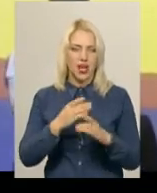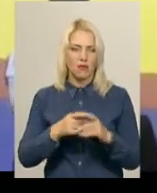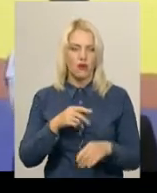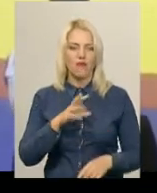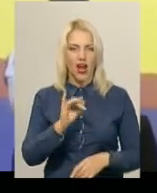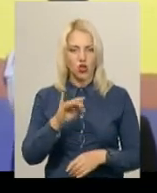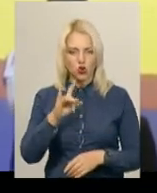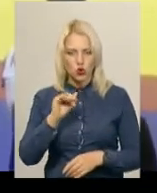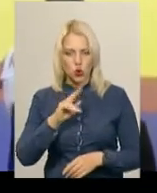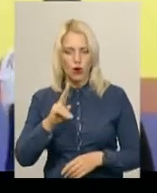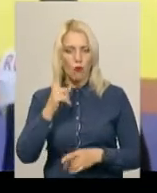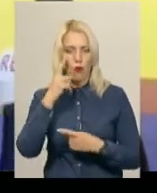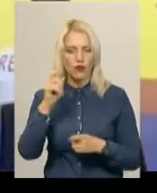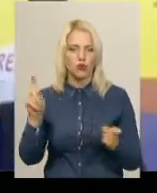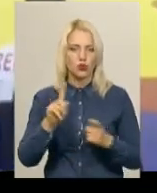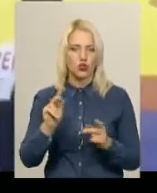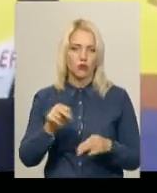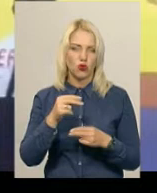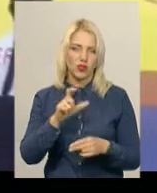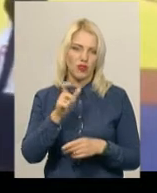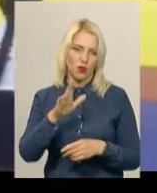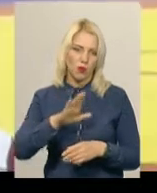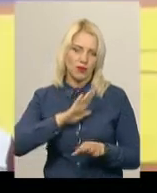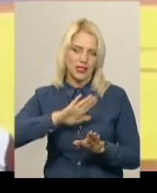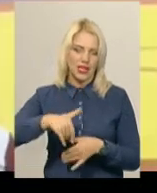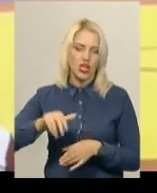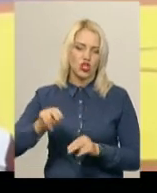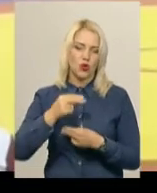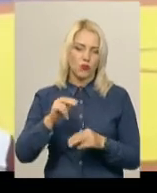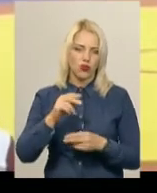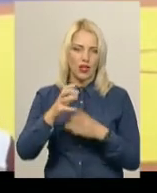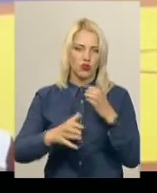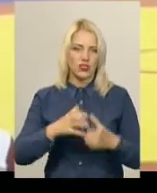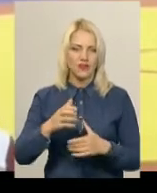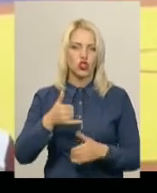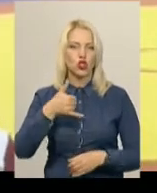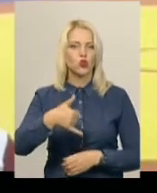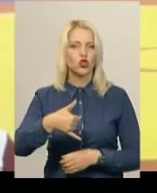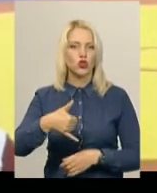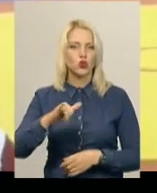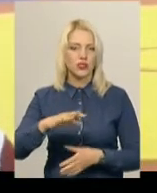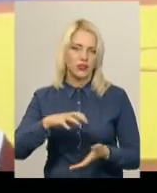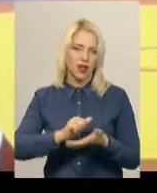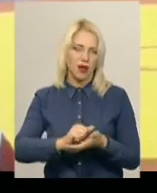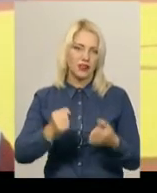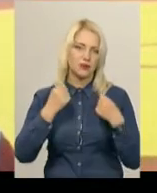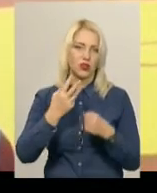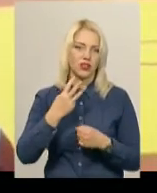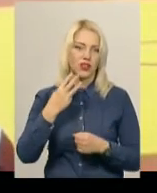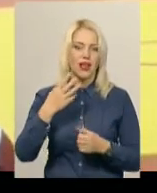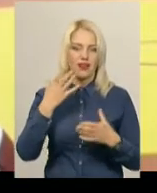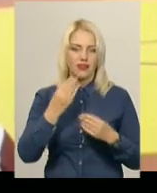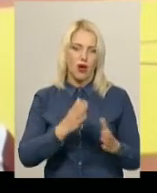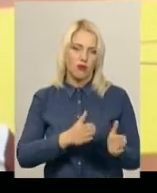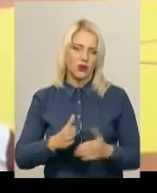Марчук повідомив, чемпіонат Європи відбувався одразу після чемпіонату світу з джиу-джитсу і спортсмени змагалися три дні поспіль. Але мають